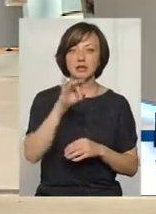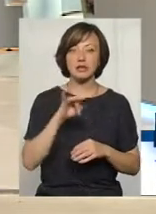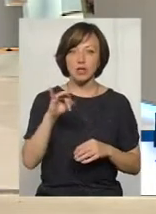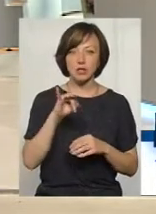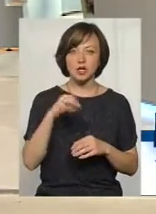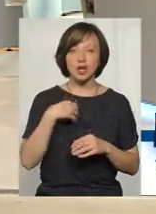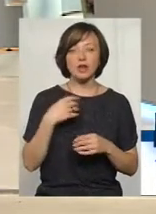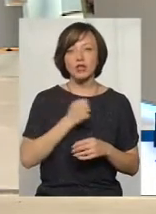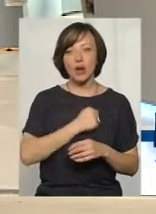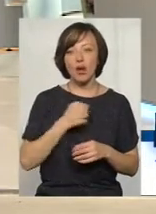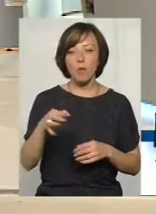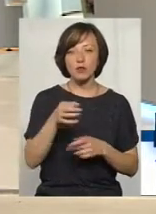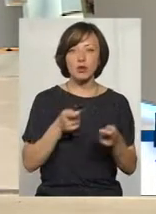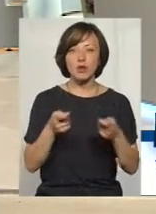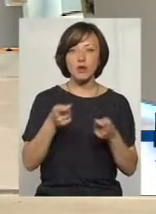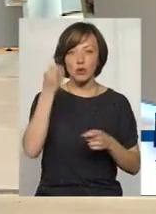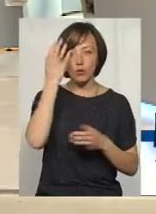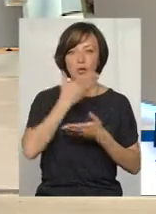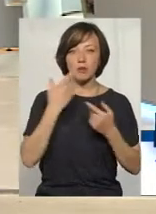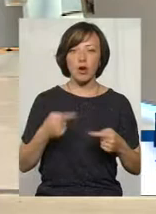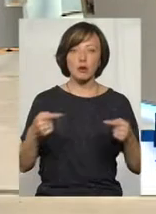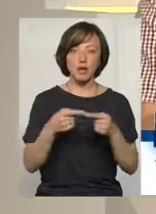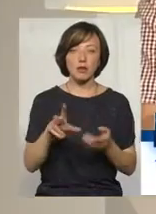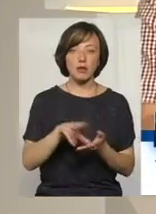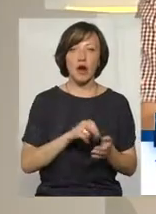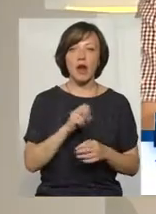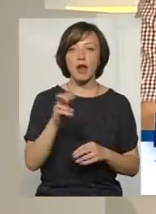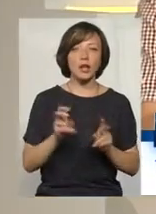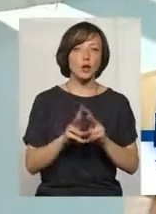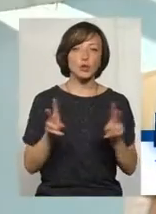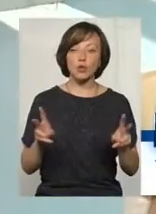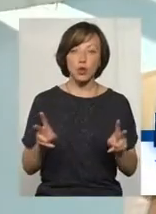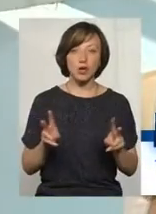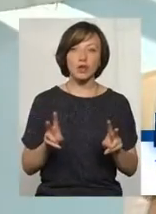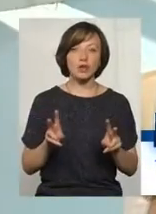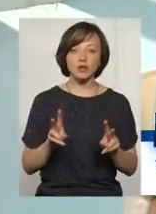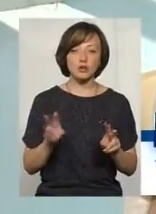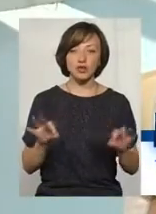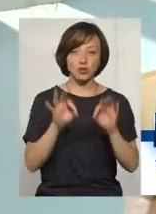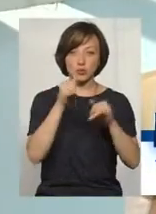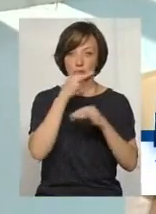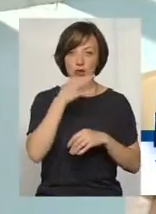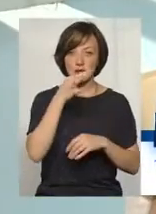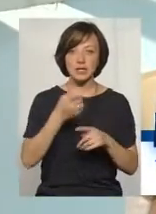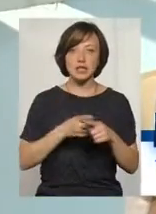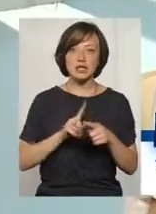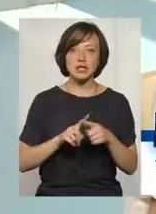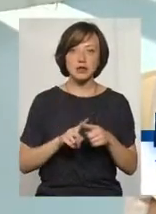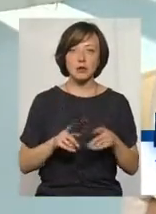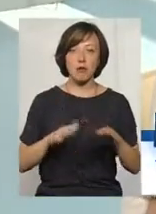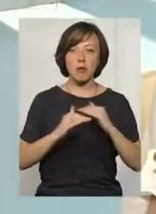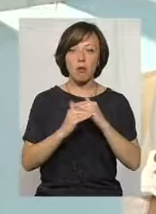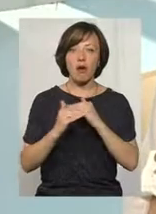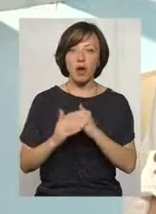управління культур, я думаю, що вони б навели конкретні приклади. Ну, на жаль, так склалося. ніхто, і ніхто нікого, нічому не може сказати. Ці поля роззорені, немає